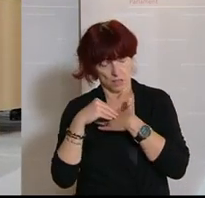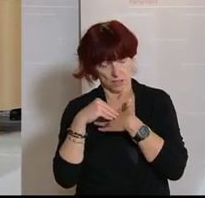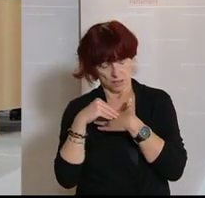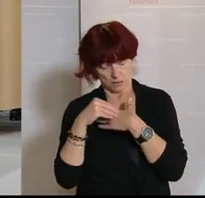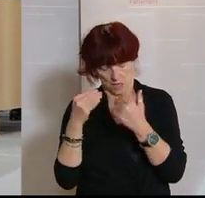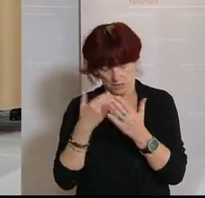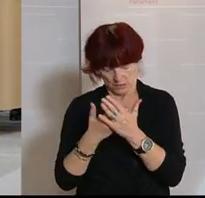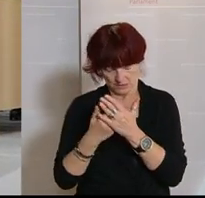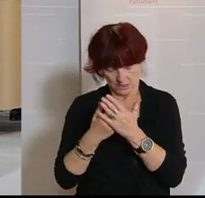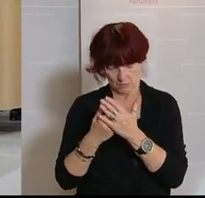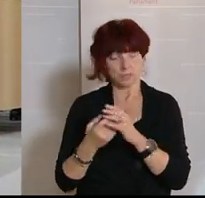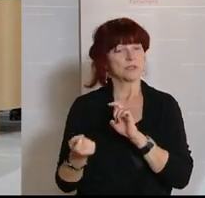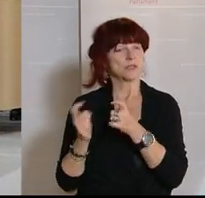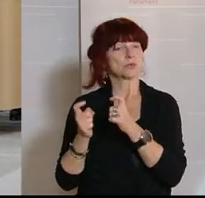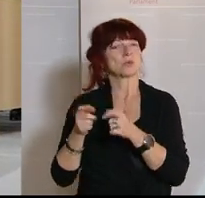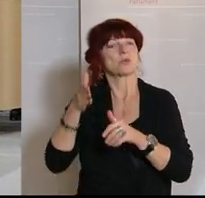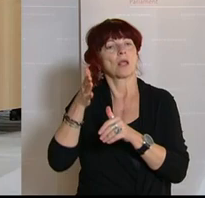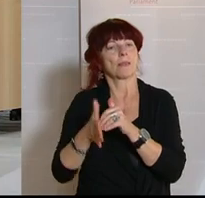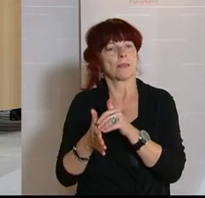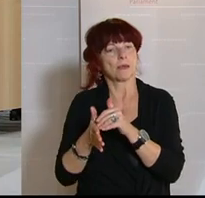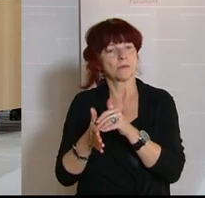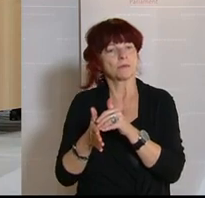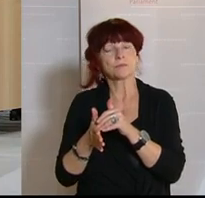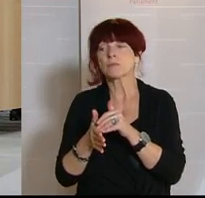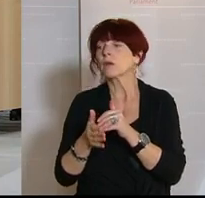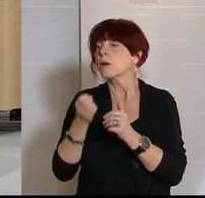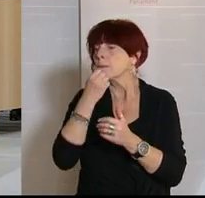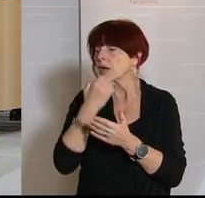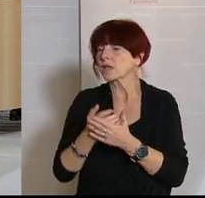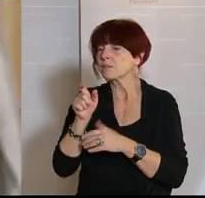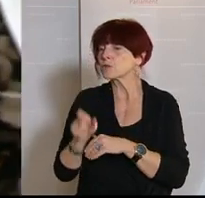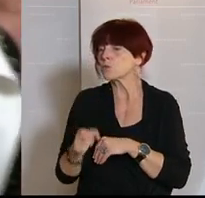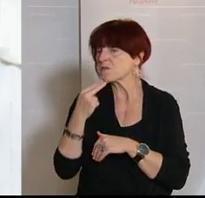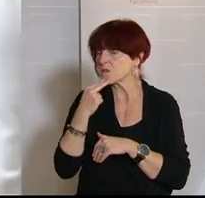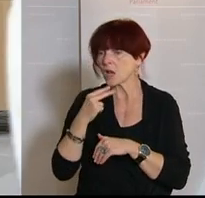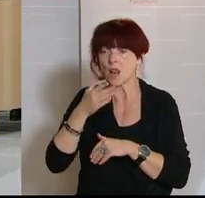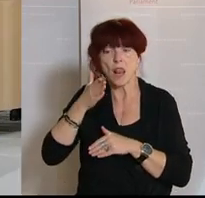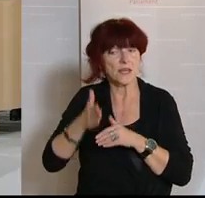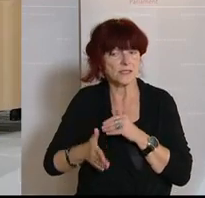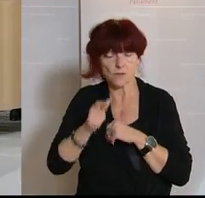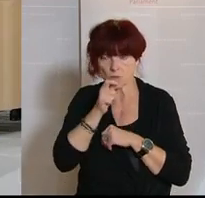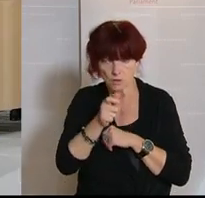Arbeitslosenversicherung auf der Tagesordnung. Schlusswort, das ist nicht der Fall.